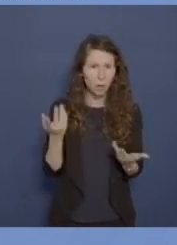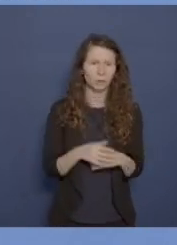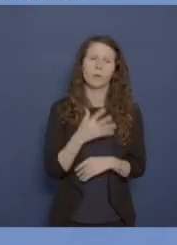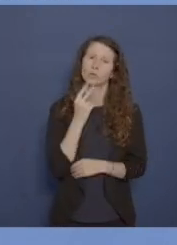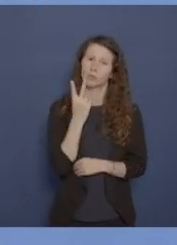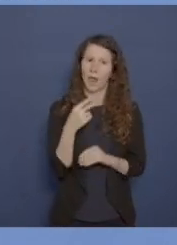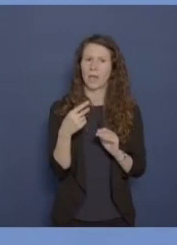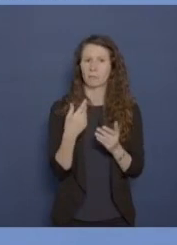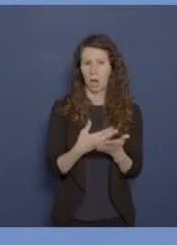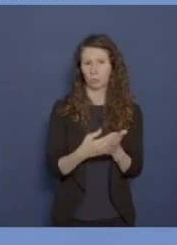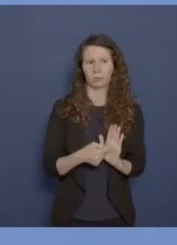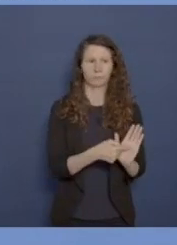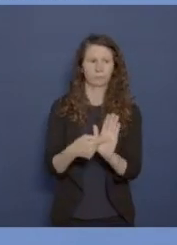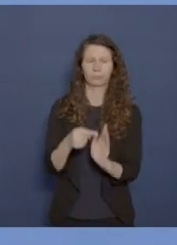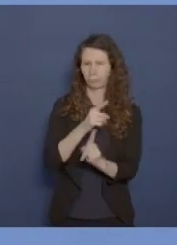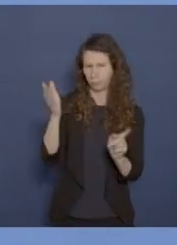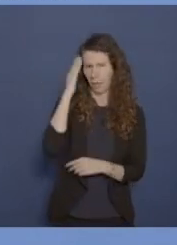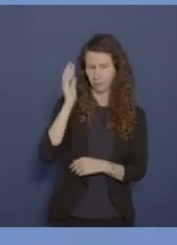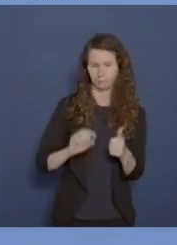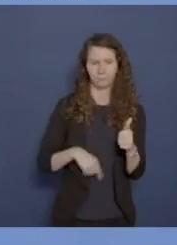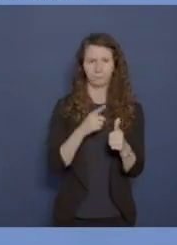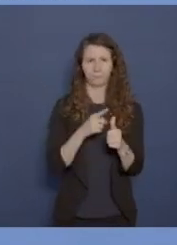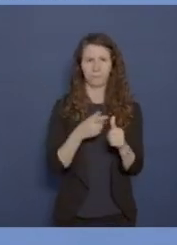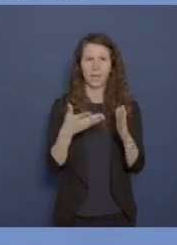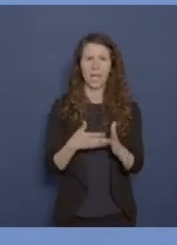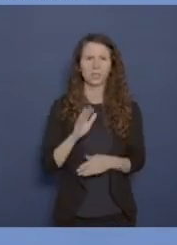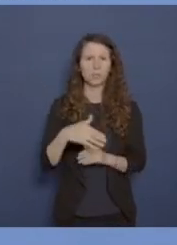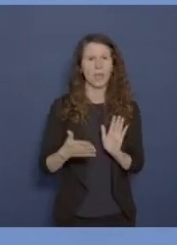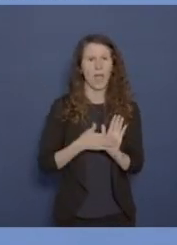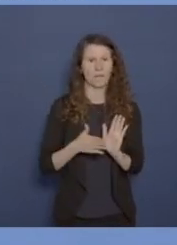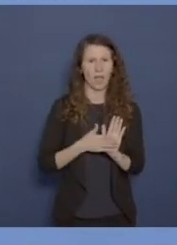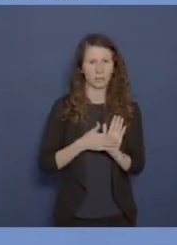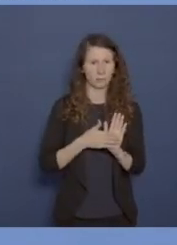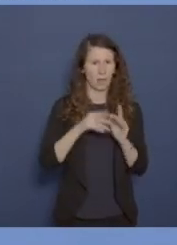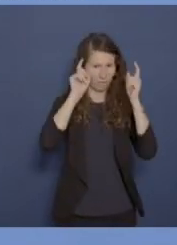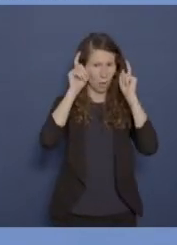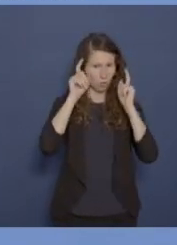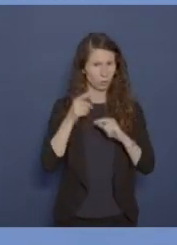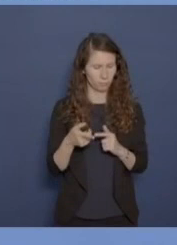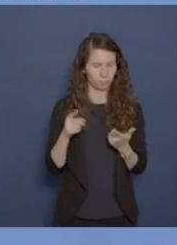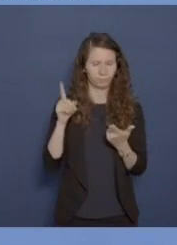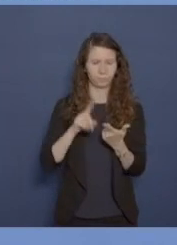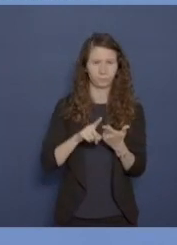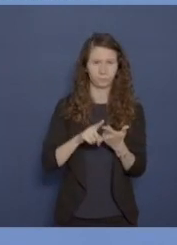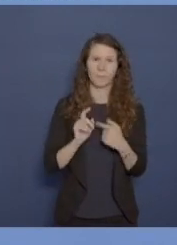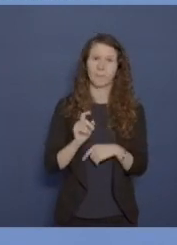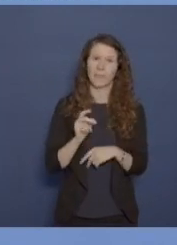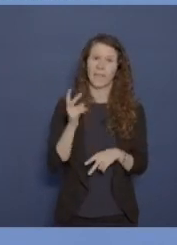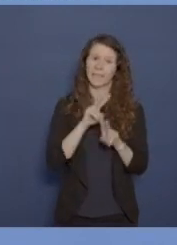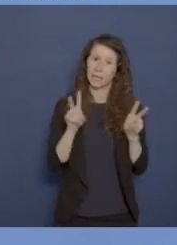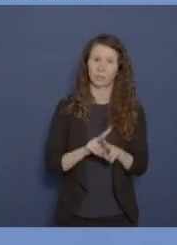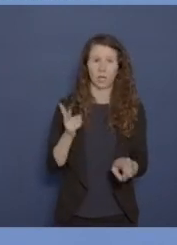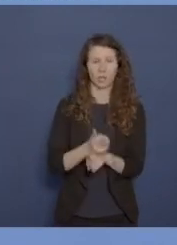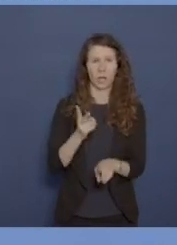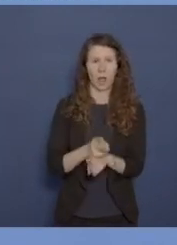nennen, die sicherlich jedem bewusst sind. Der erste Test zum Nachweis des Virus, wie auch der erste nach internationalen Standards